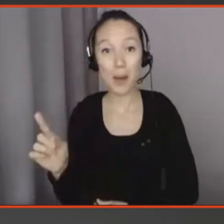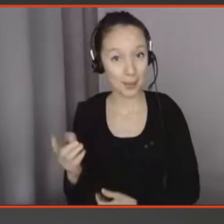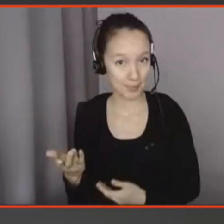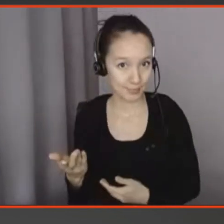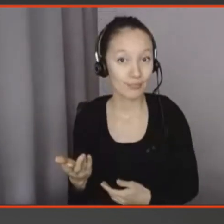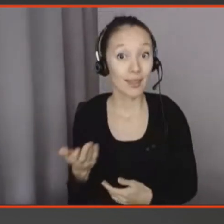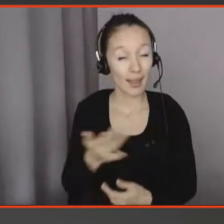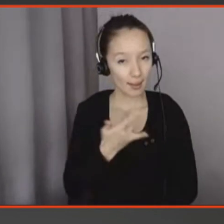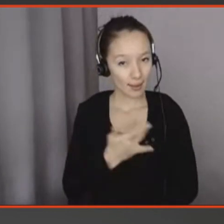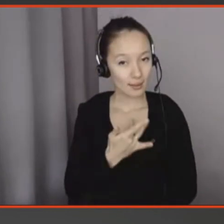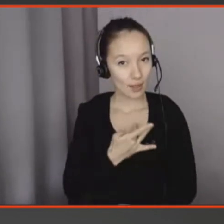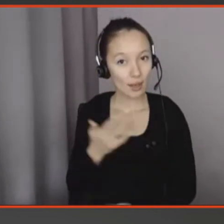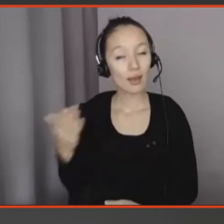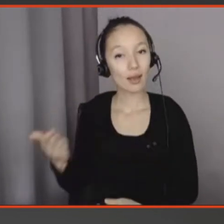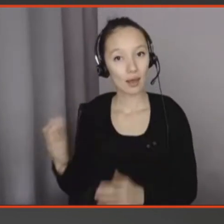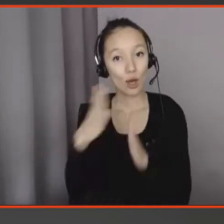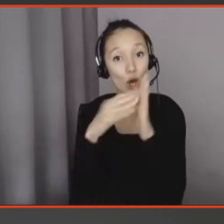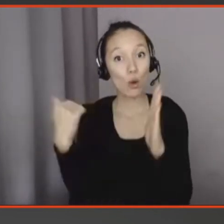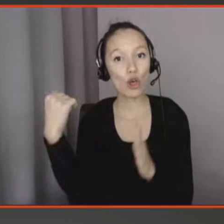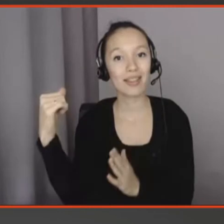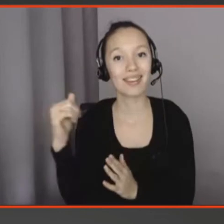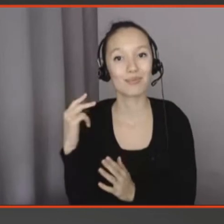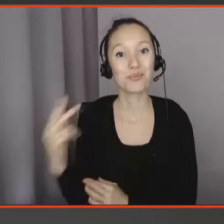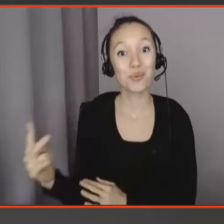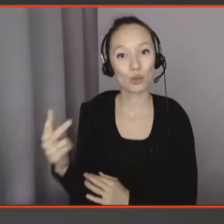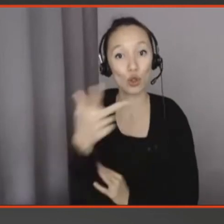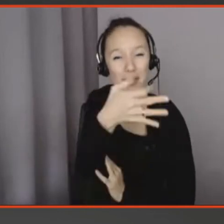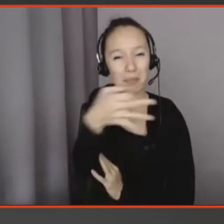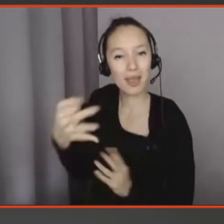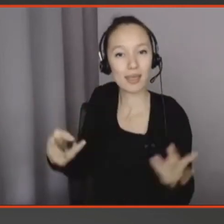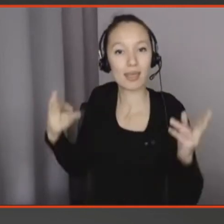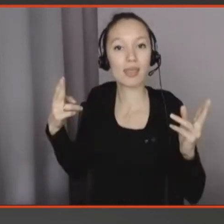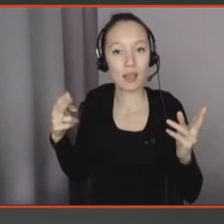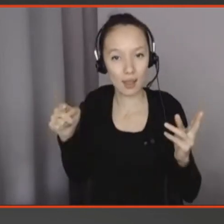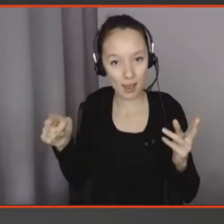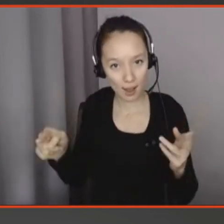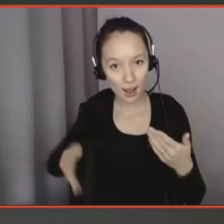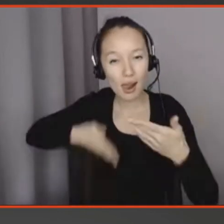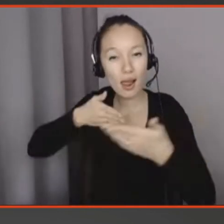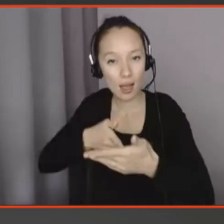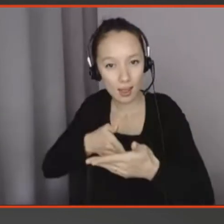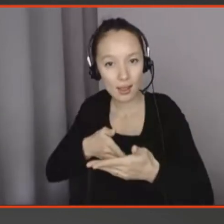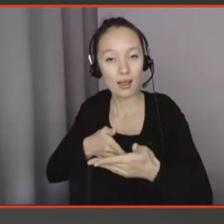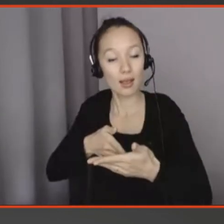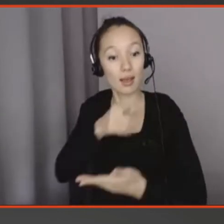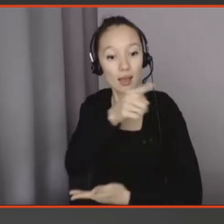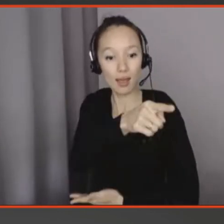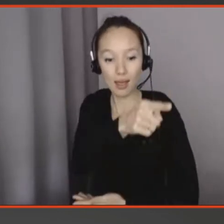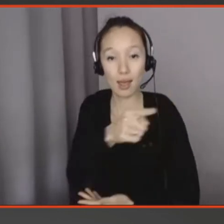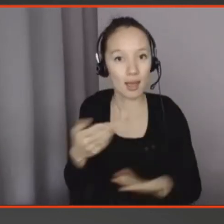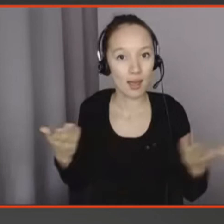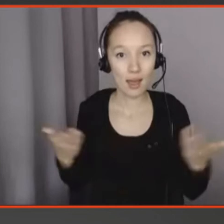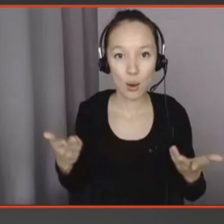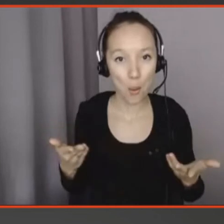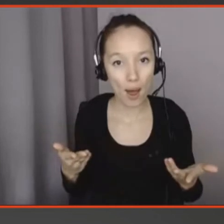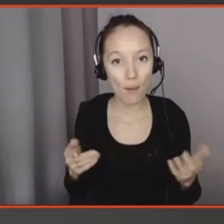ce prototype pendant trois semaines, elle a vraiment pu explorer quels seraient les blocages des professionnels de santé, quels seraient les dilemmes, quels seraient